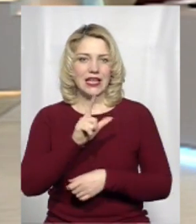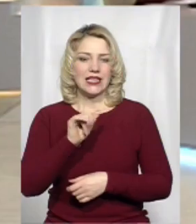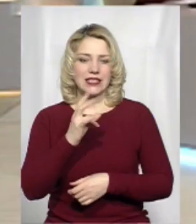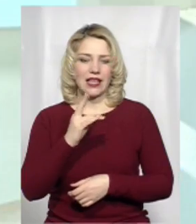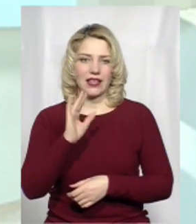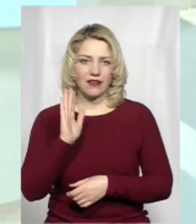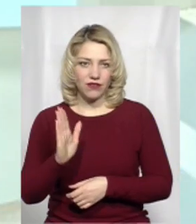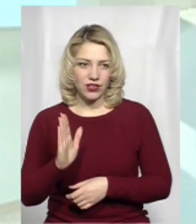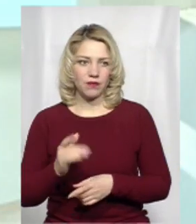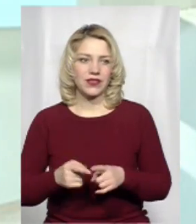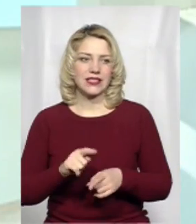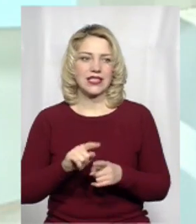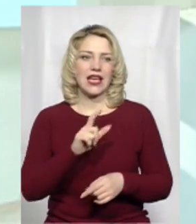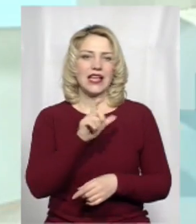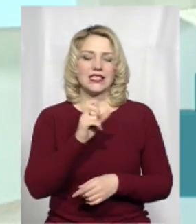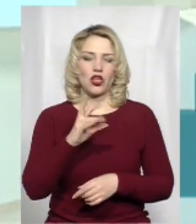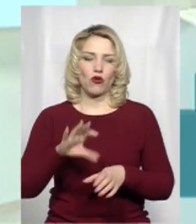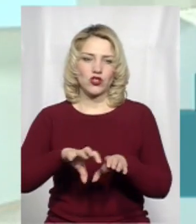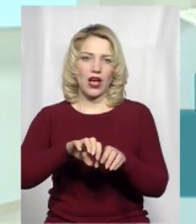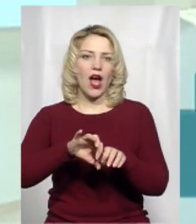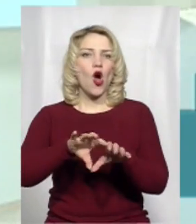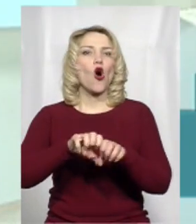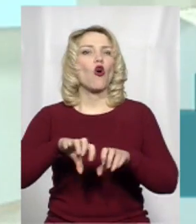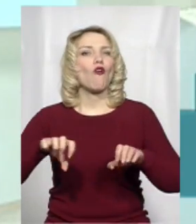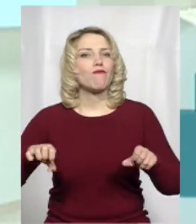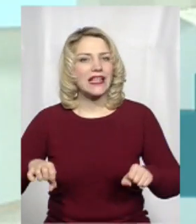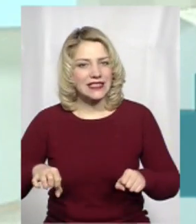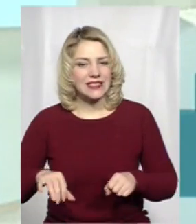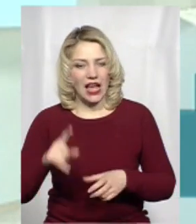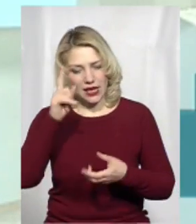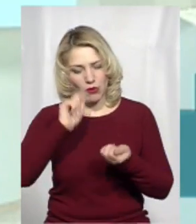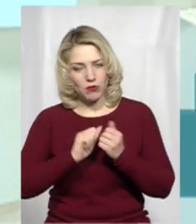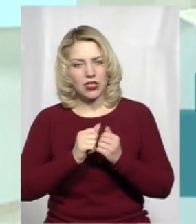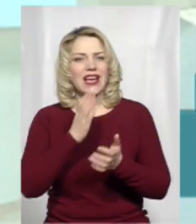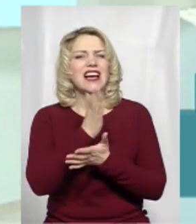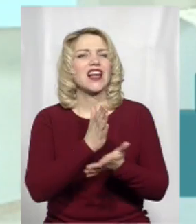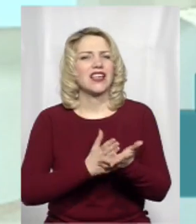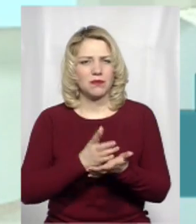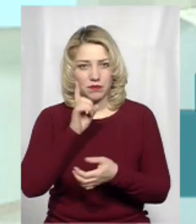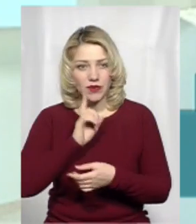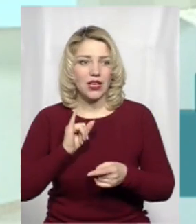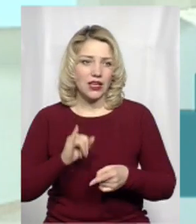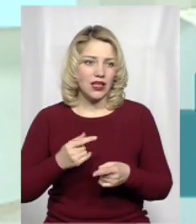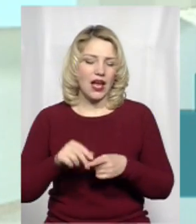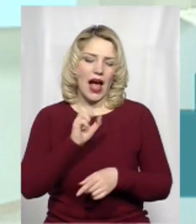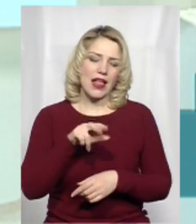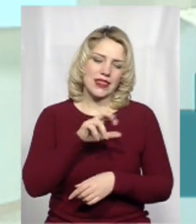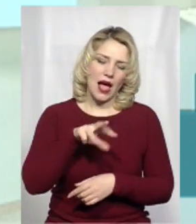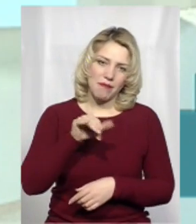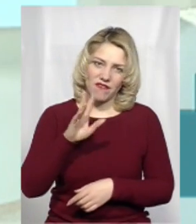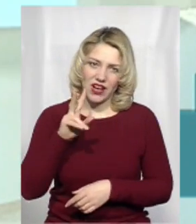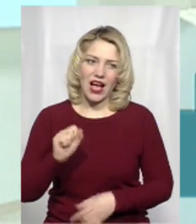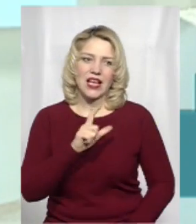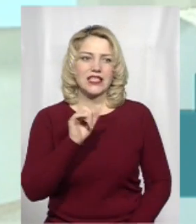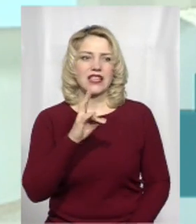зіньківська ковбаса, хліб і пам'ятки в цій околості, і гончаріщі, які там, Адамівка, Зіньків, вони